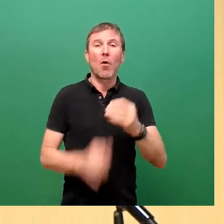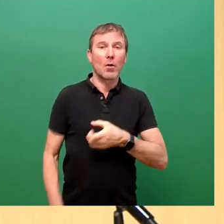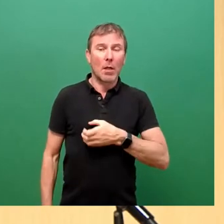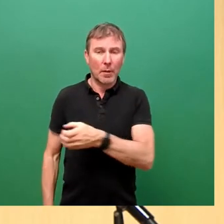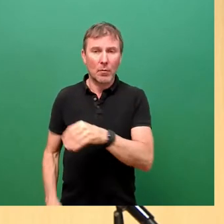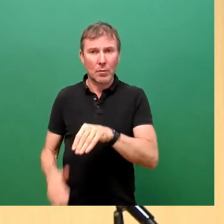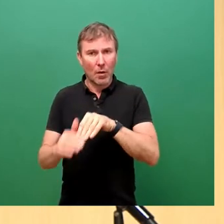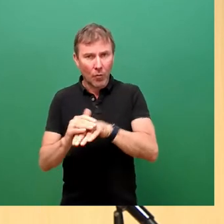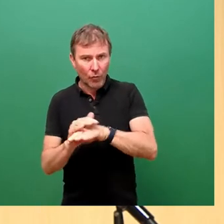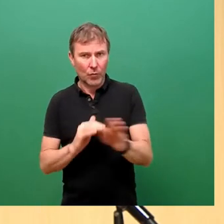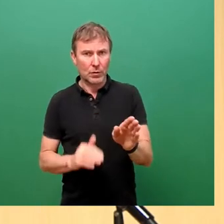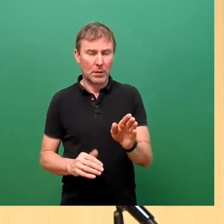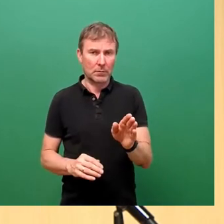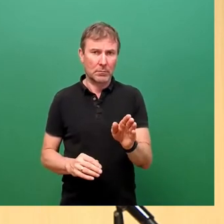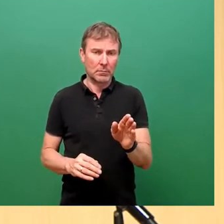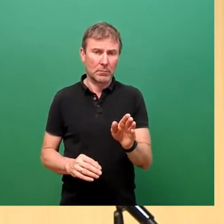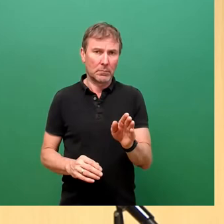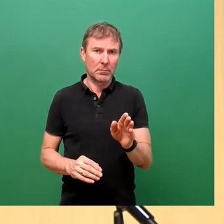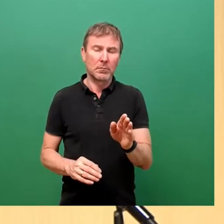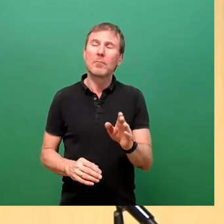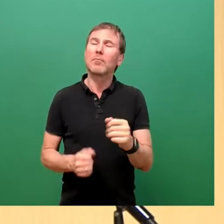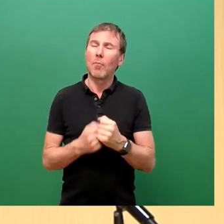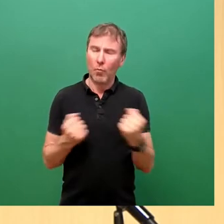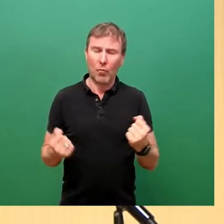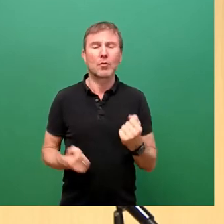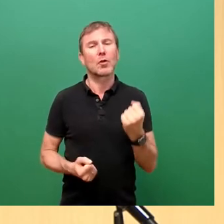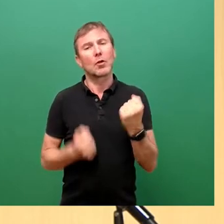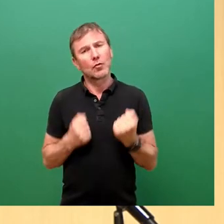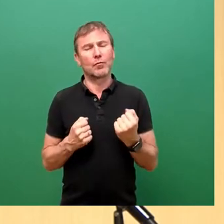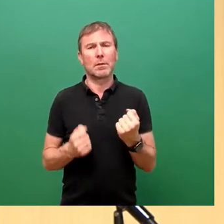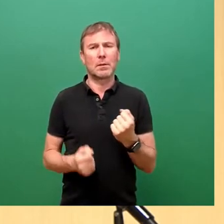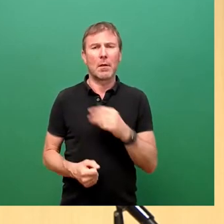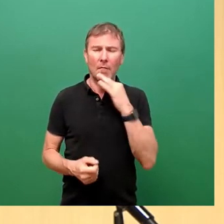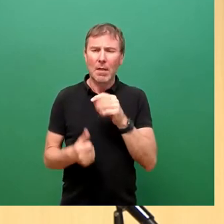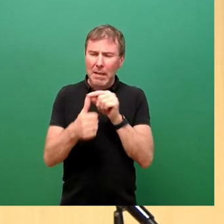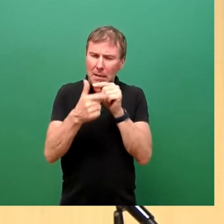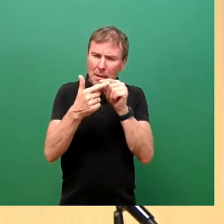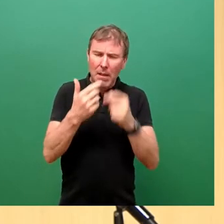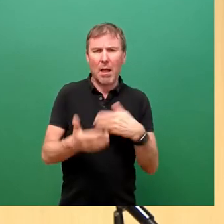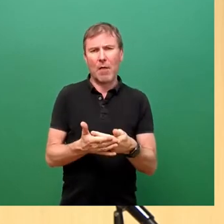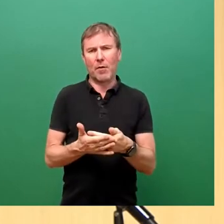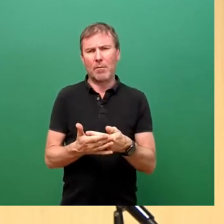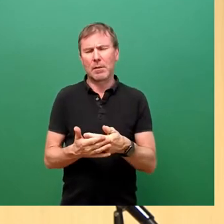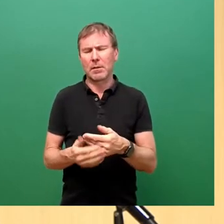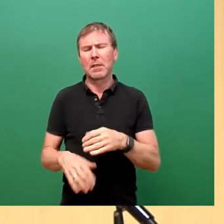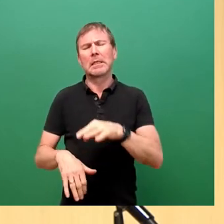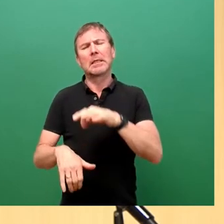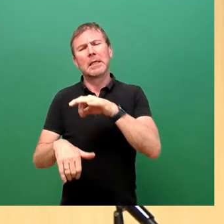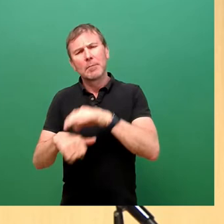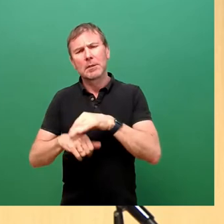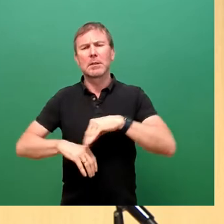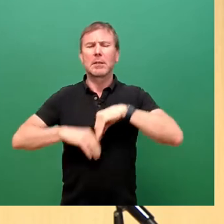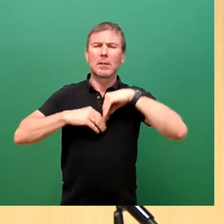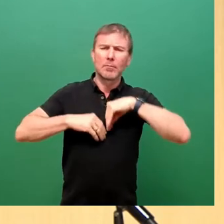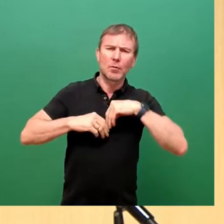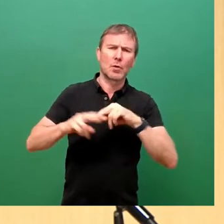stellt uns vor viele schwierige und kleinteilige Aufgaben. Die medizinische und psychosoziale Betreuung gehört genauso